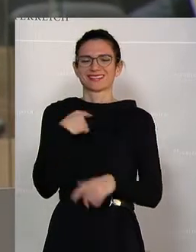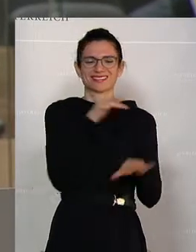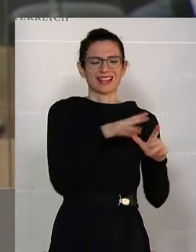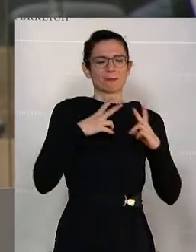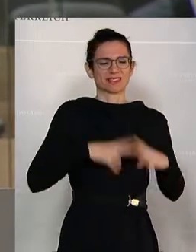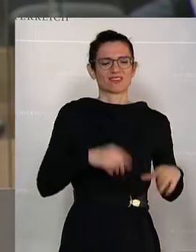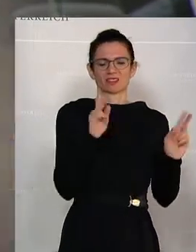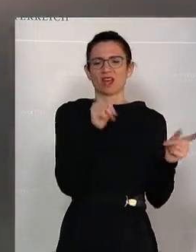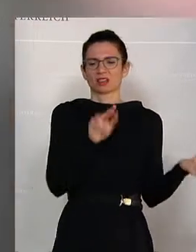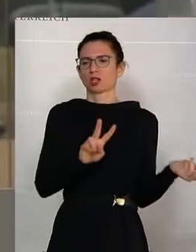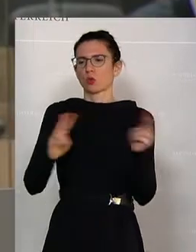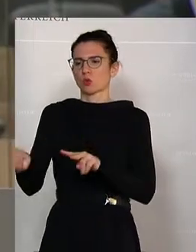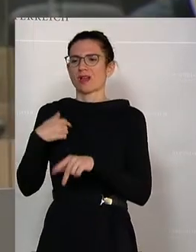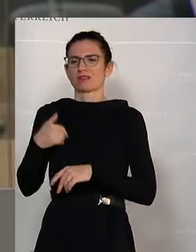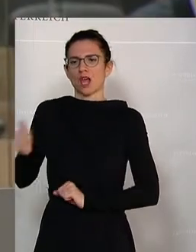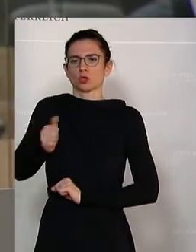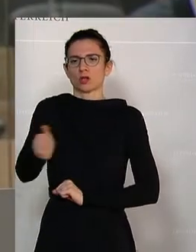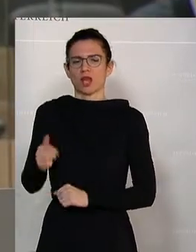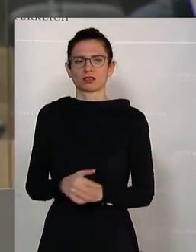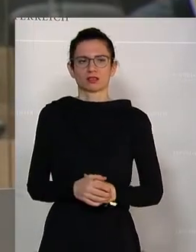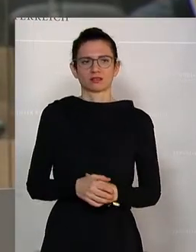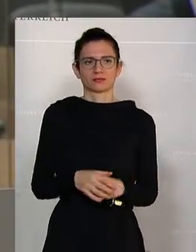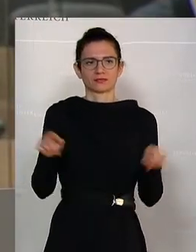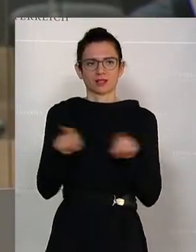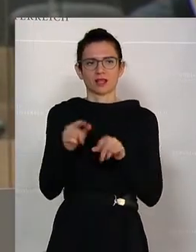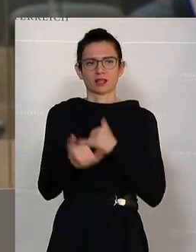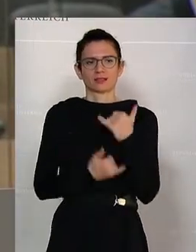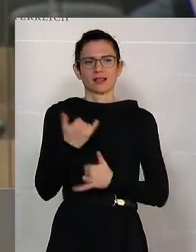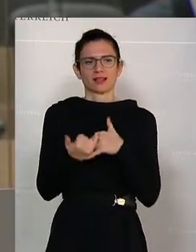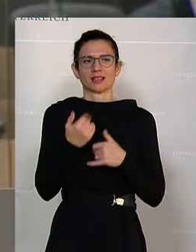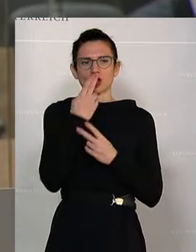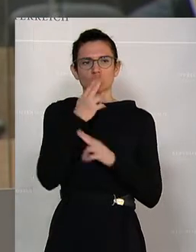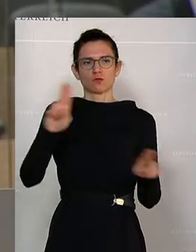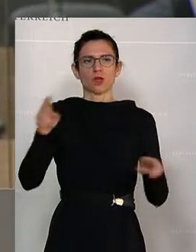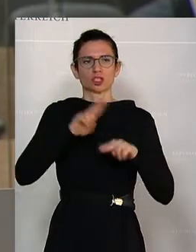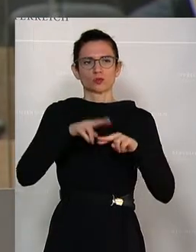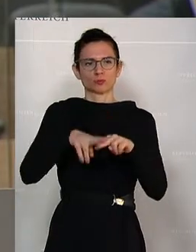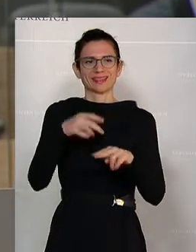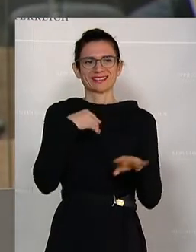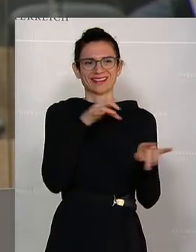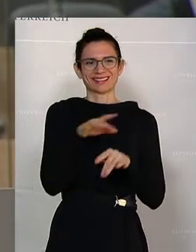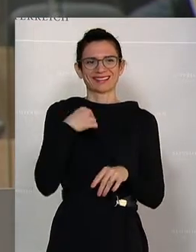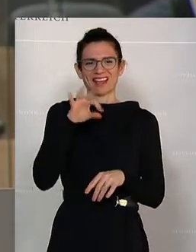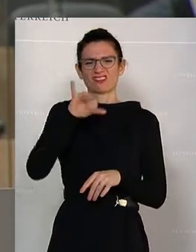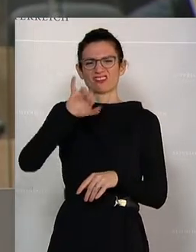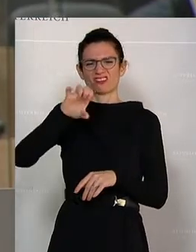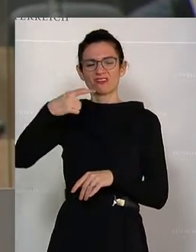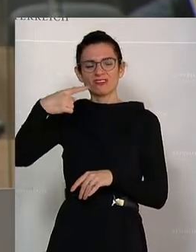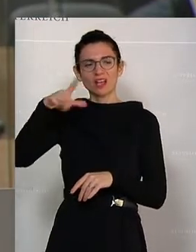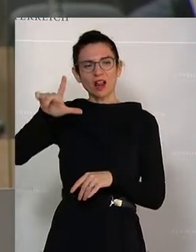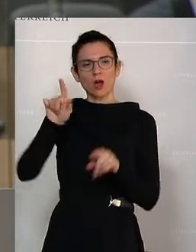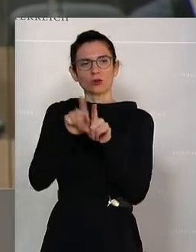ich keine Soldaten machen« ausgeschieden ist. Im gleichen Jahr schworen die späteren ÖVP-Bundeskanzler Fiegl und Raab den